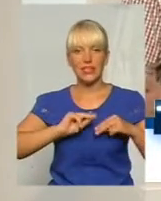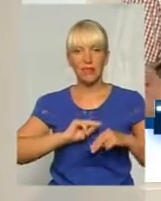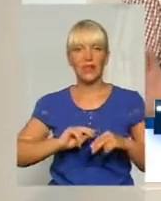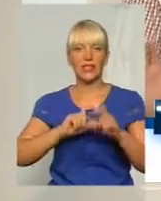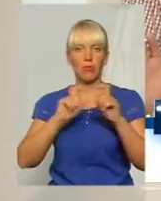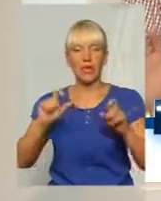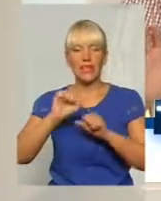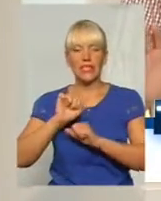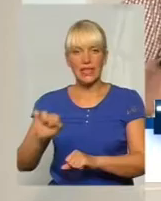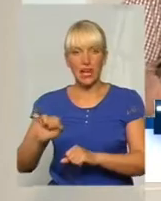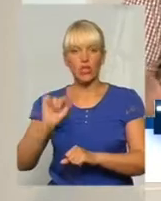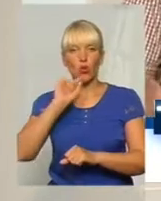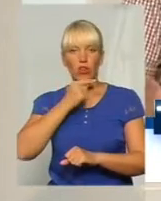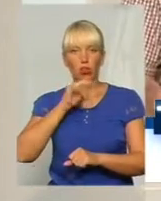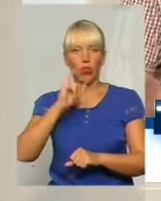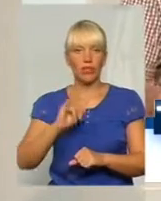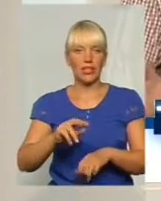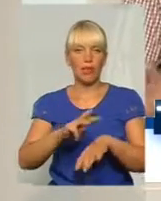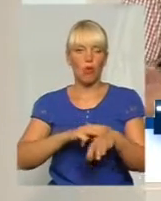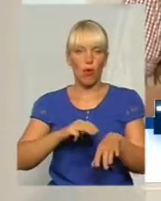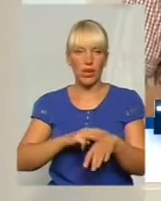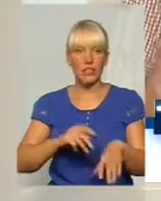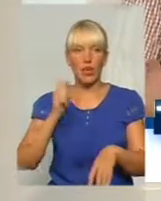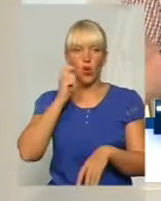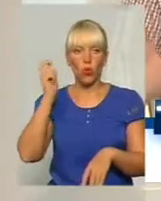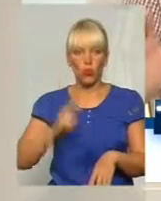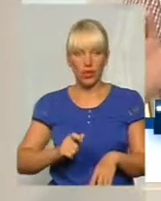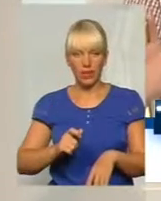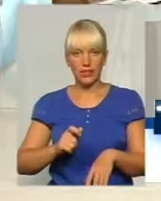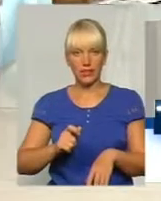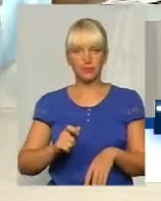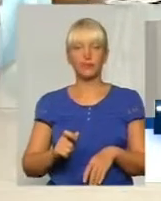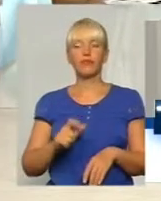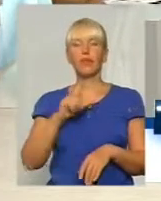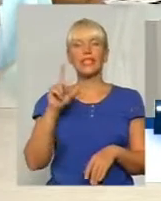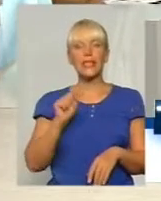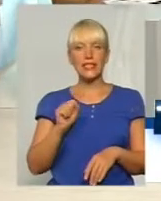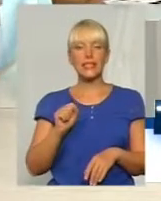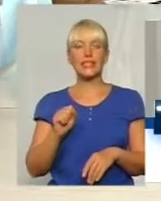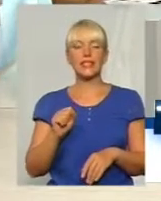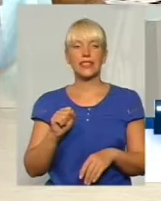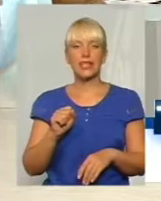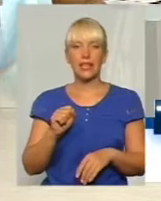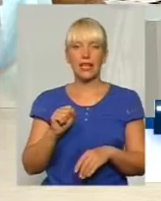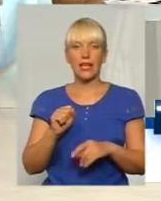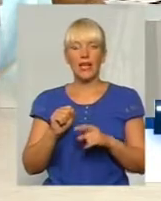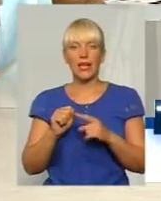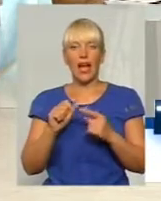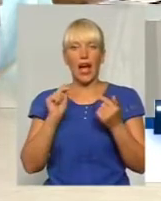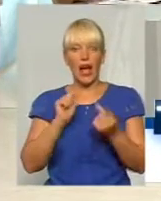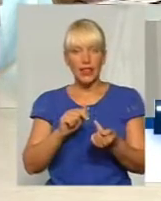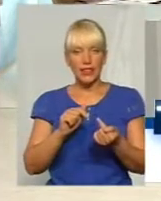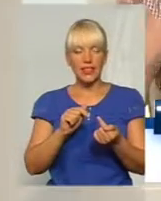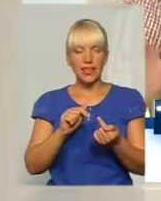економіки, Нацполіції та Національного тирекуційного бюрою України за процесуальне керівництво спеціалізованою антикорупційною